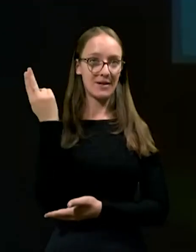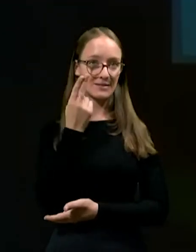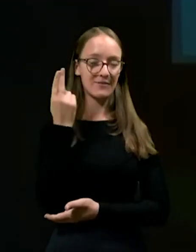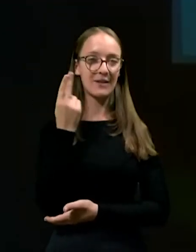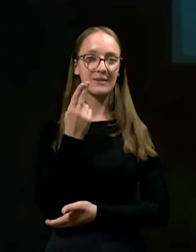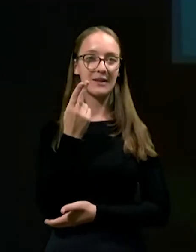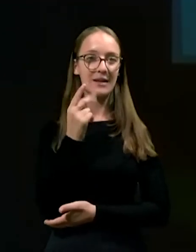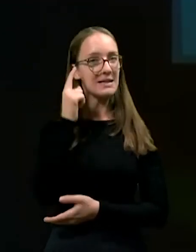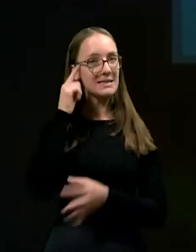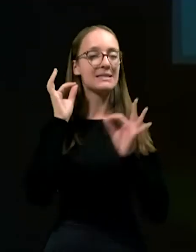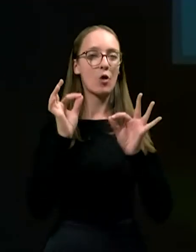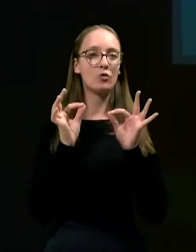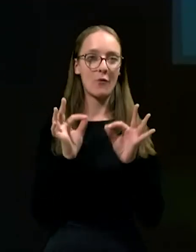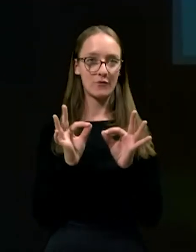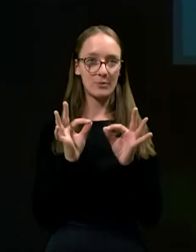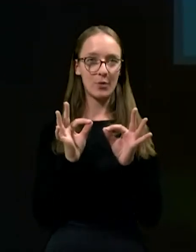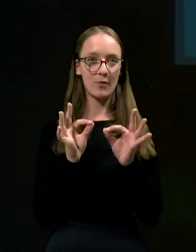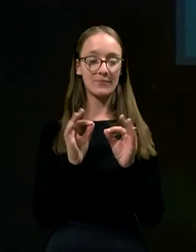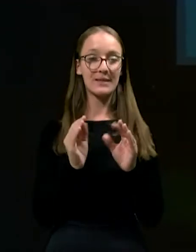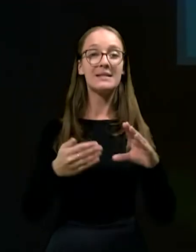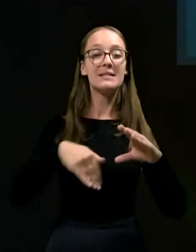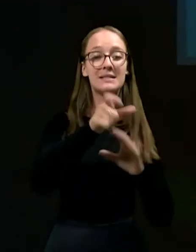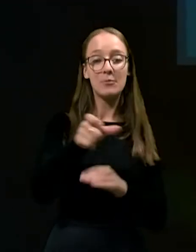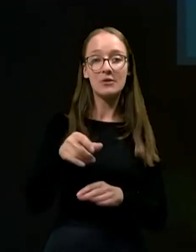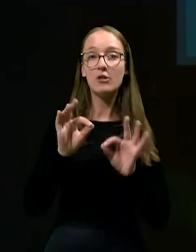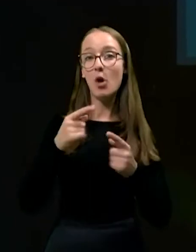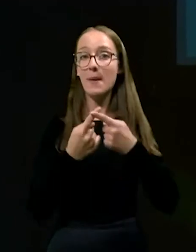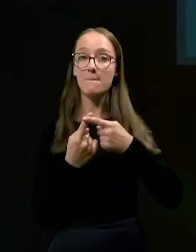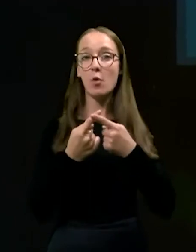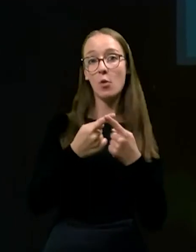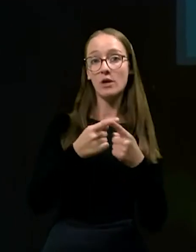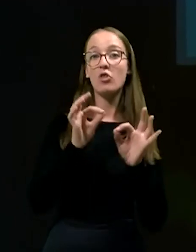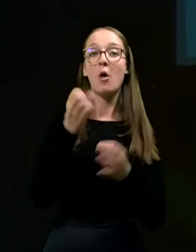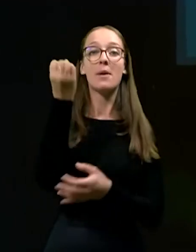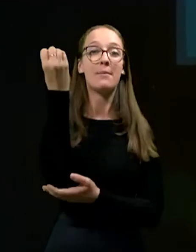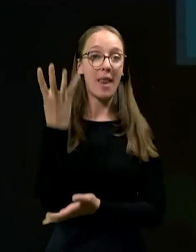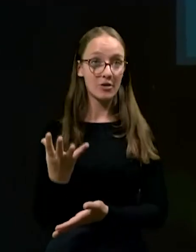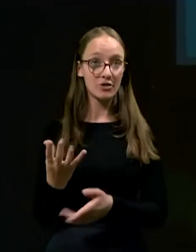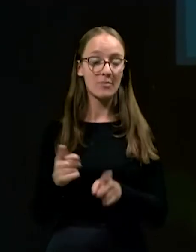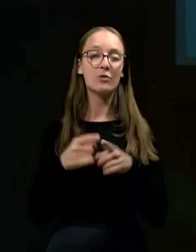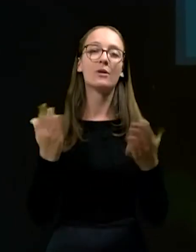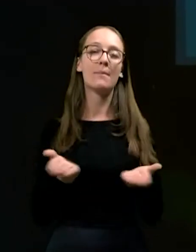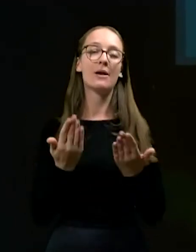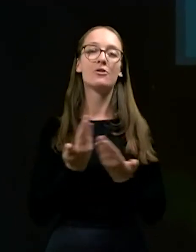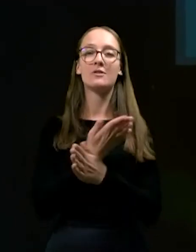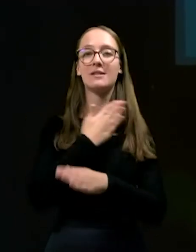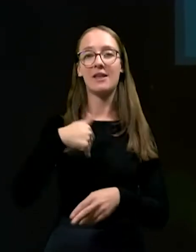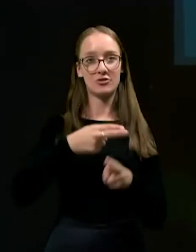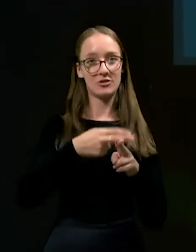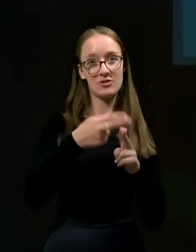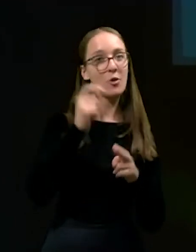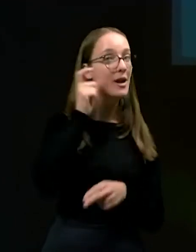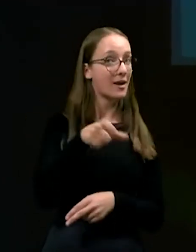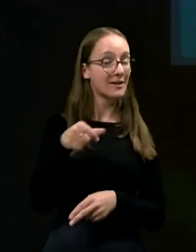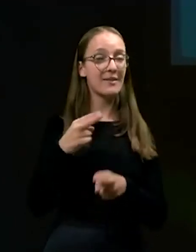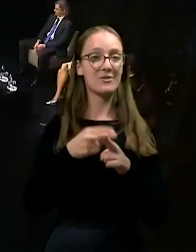zagotovimo zaposlenim dobre pogoje, dobre plače in blaginjo za naše državlanke in